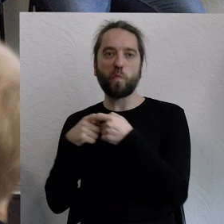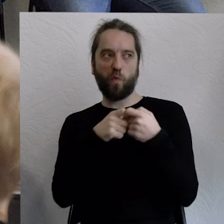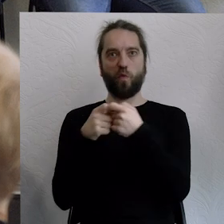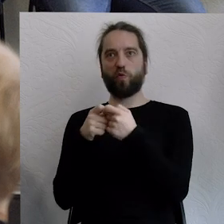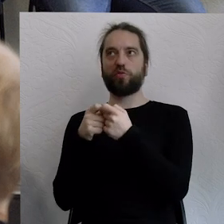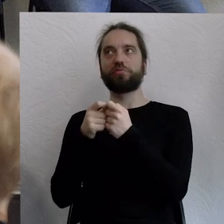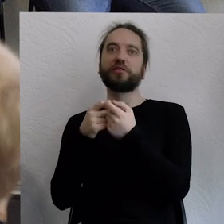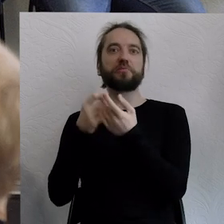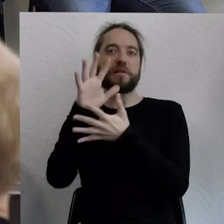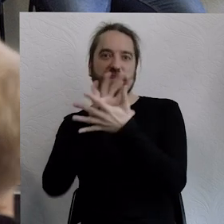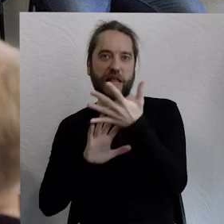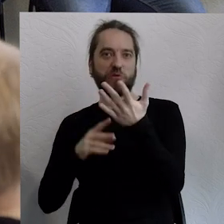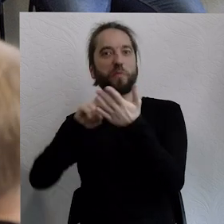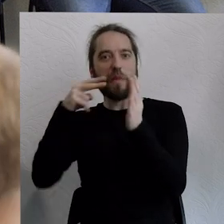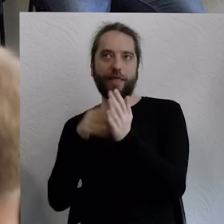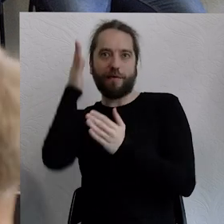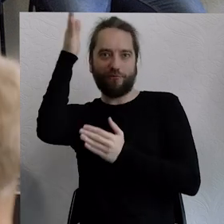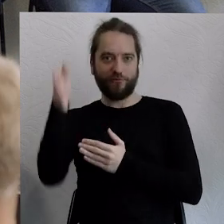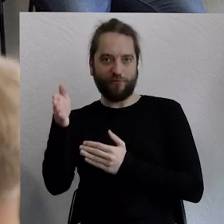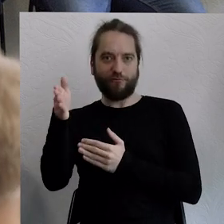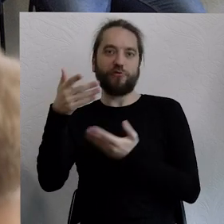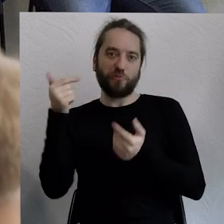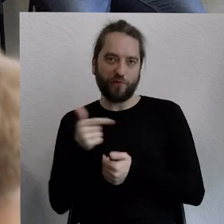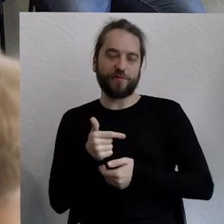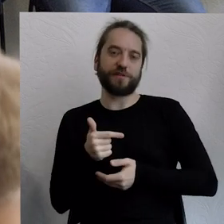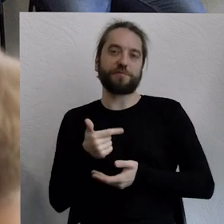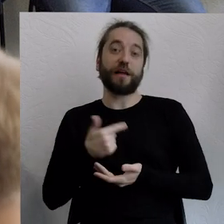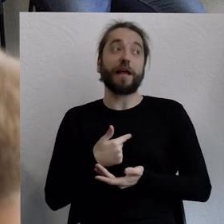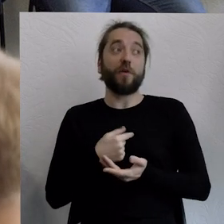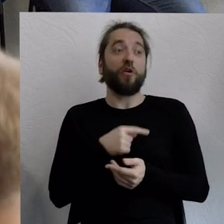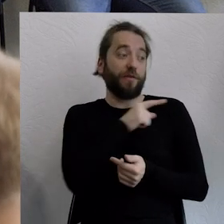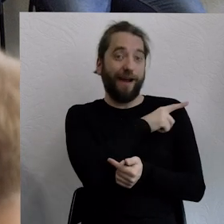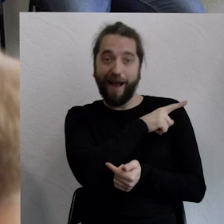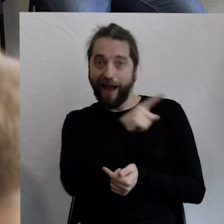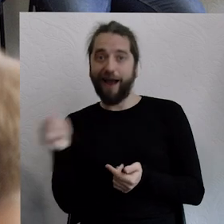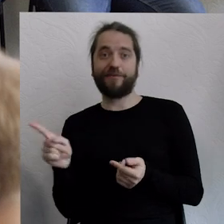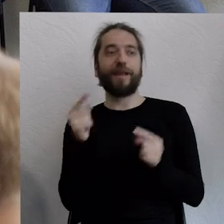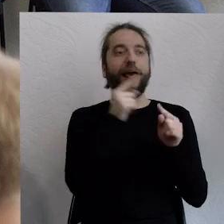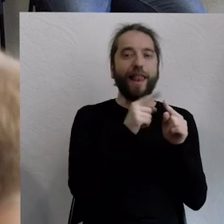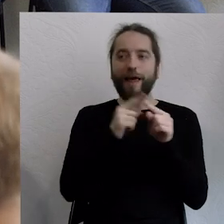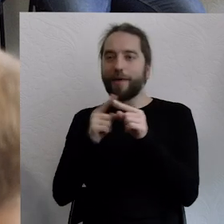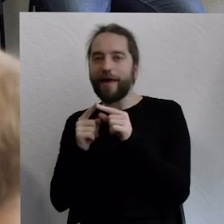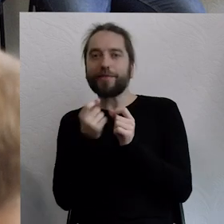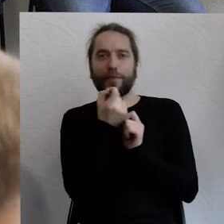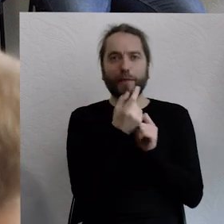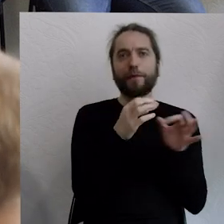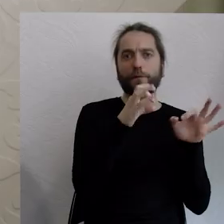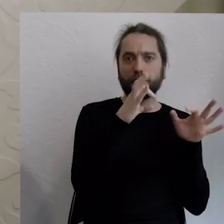zaletą. I na pewno w jej ramach można znaleźć elementy wspólne. I wydaje mi się, że warto do tej dyskusji